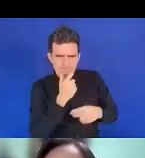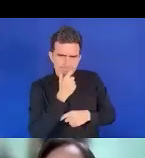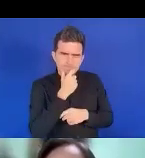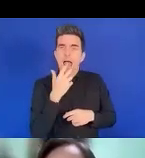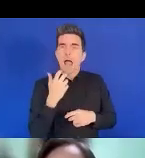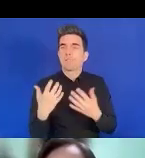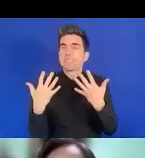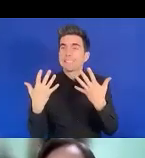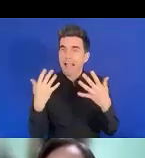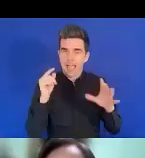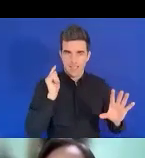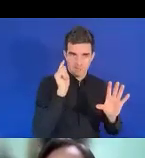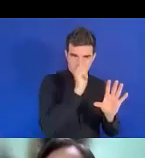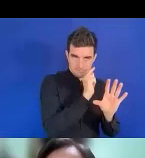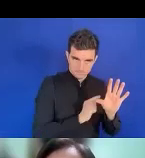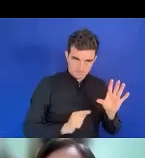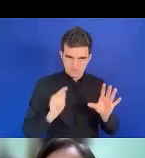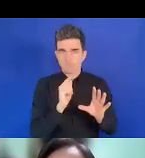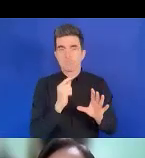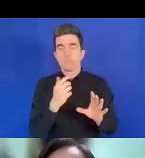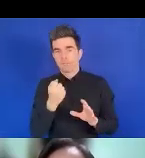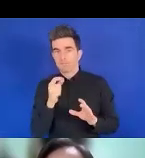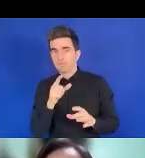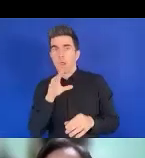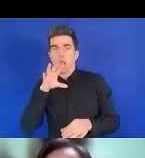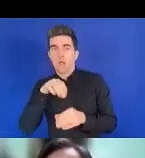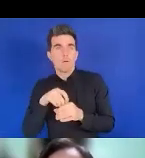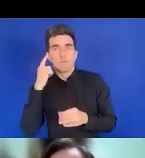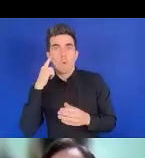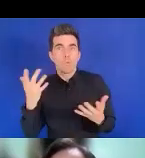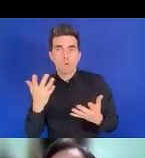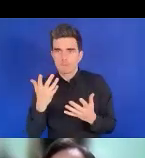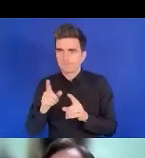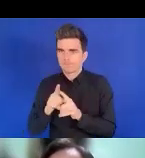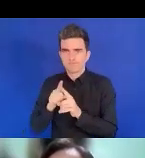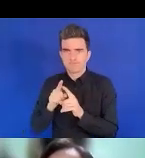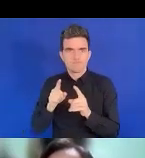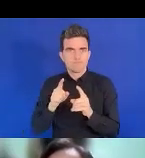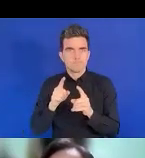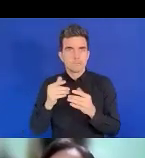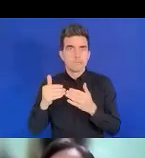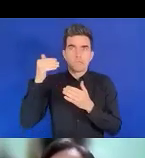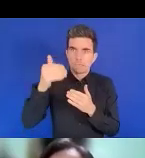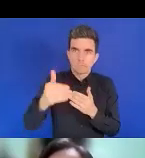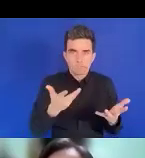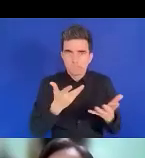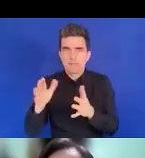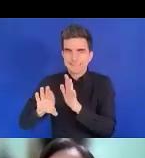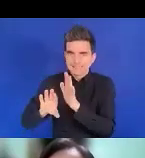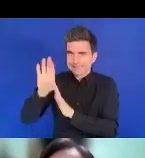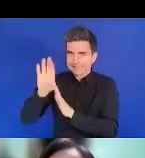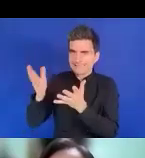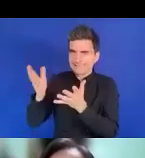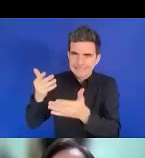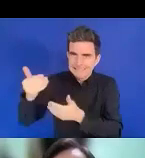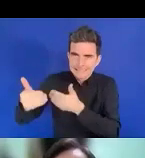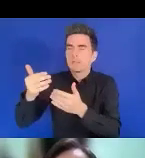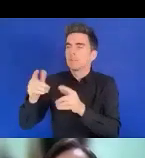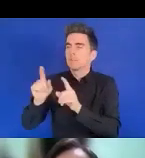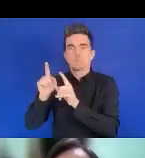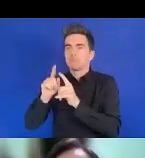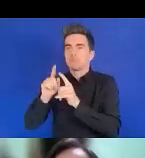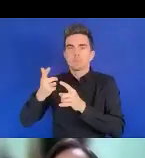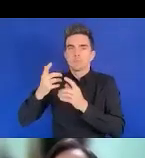La zone la plus faible, c'est essentiel, dit ce qui parle de l'inclusion des personnes handicapées dans la récupération